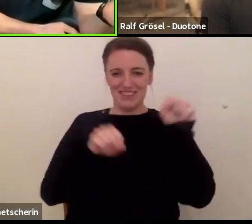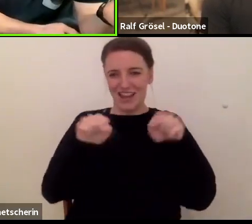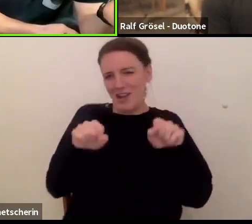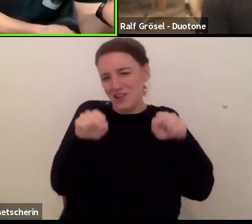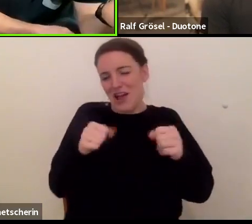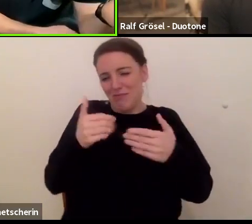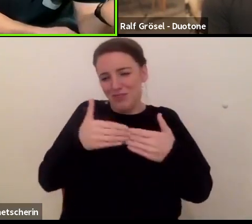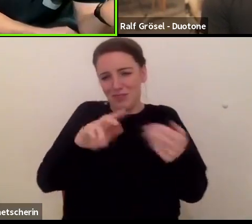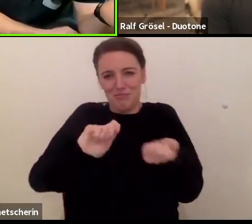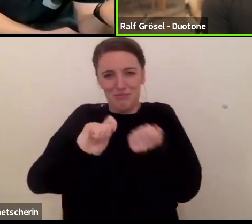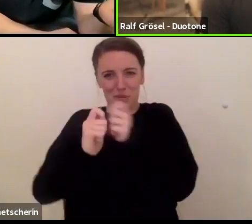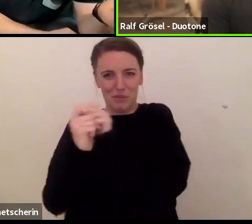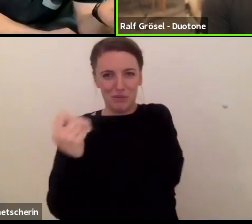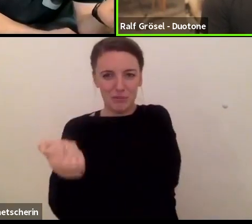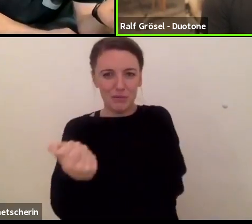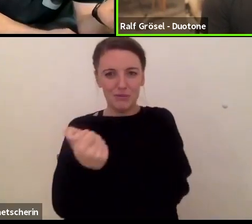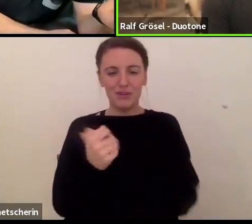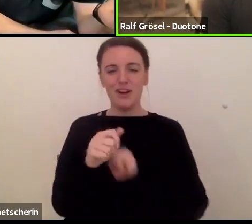weil,